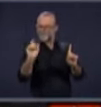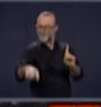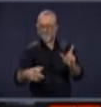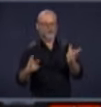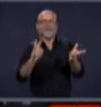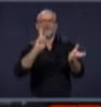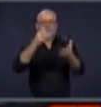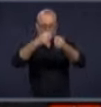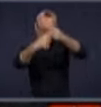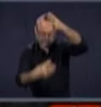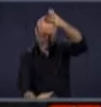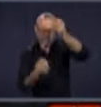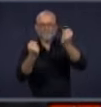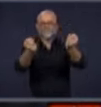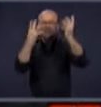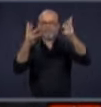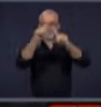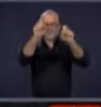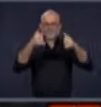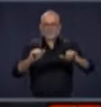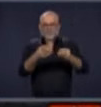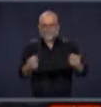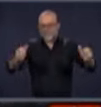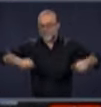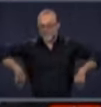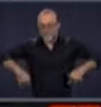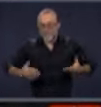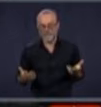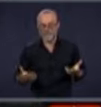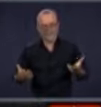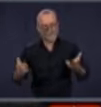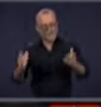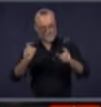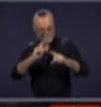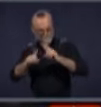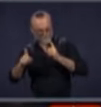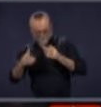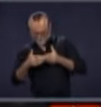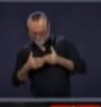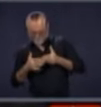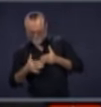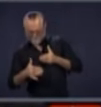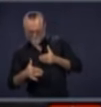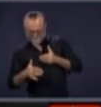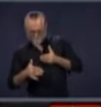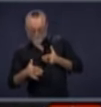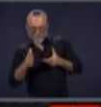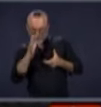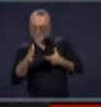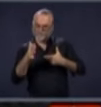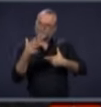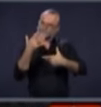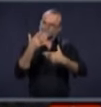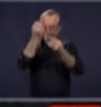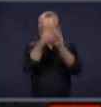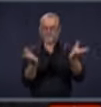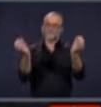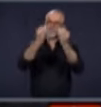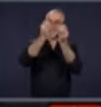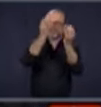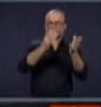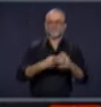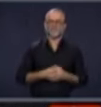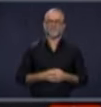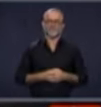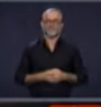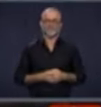les lieux de culte en condition de respecter les distances. Dans les prochains jours, nous pourrons vous donner des